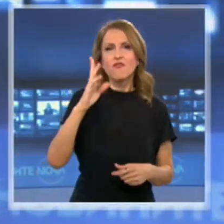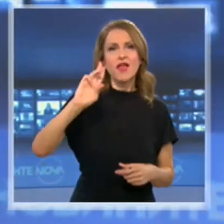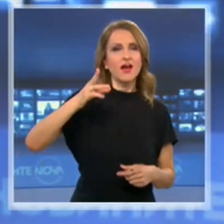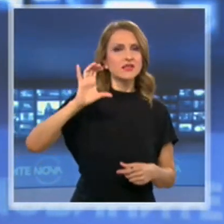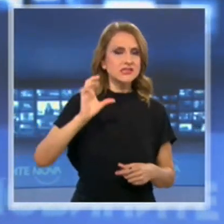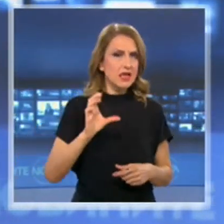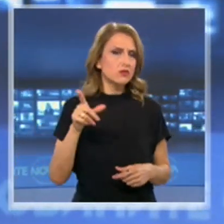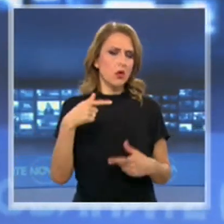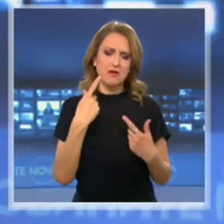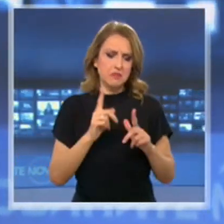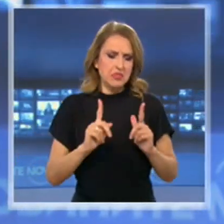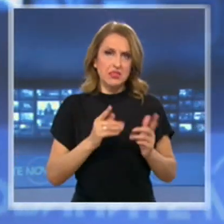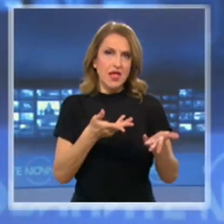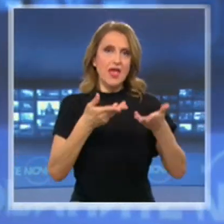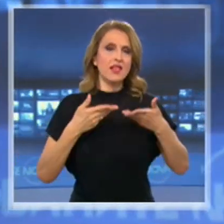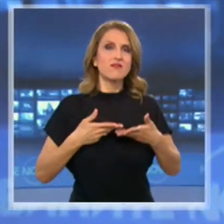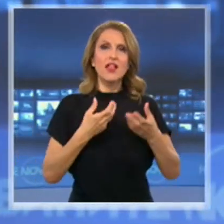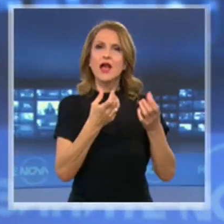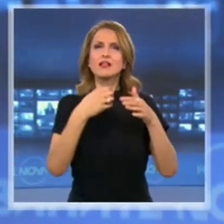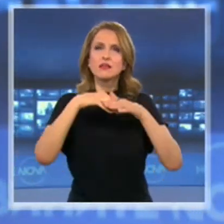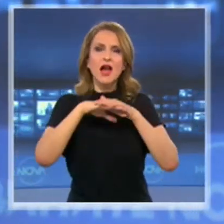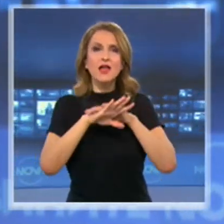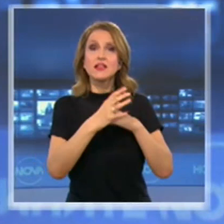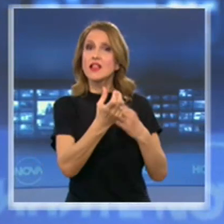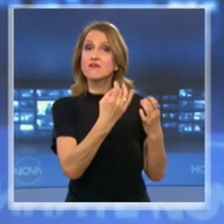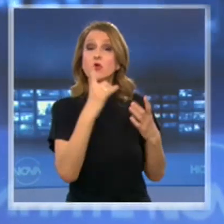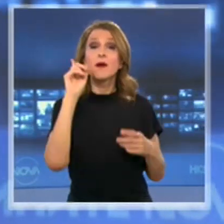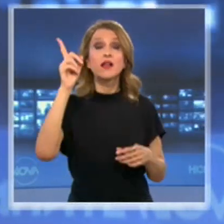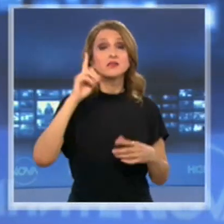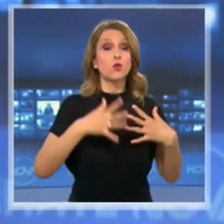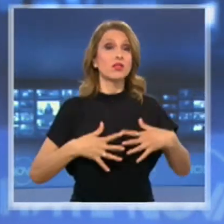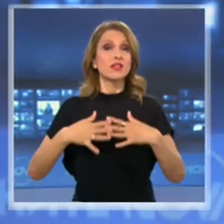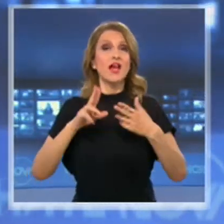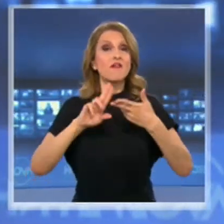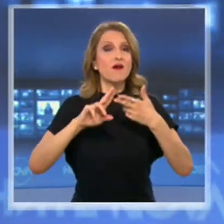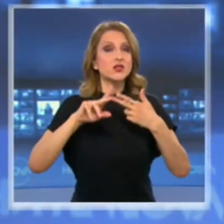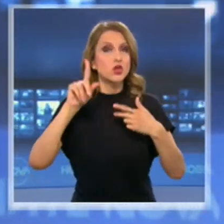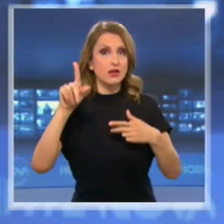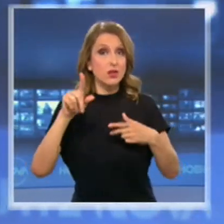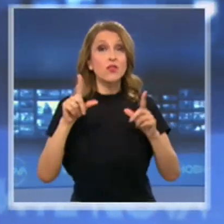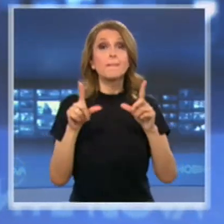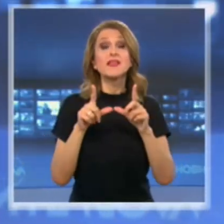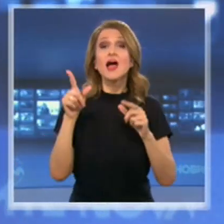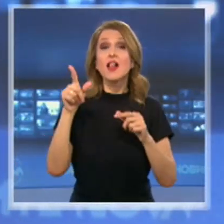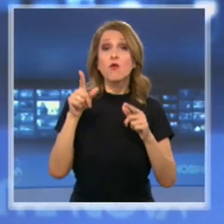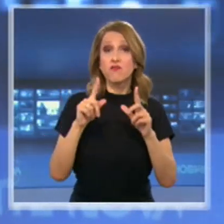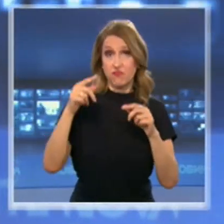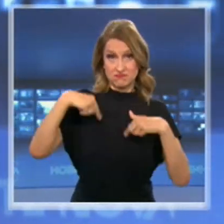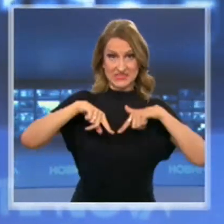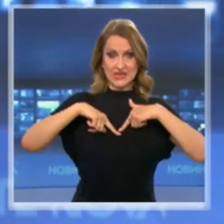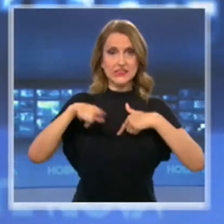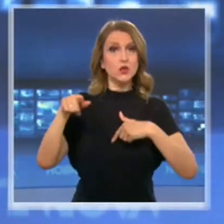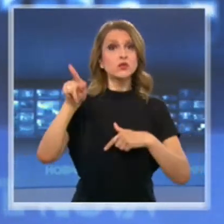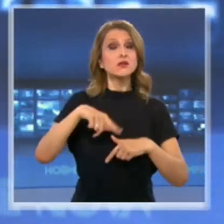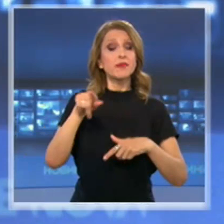е пристигала поверителна информация от Вашингтон, както твърди Магдалинчев в интервю. Миталов е със забрана да влиза в САЩ заради съмнение за корупция